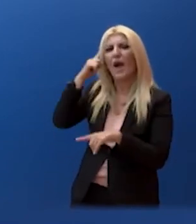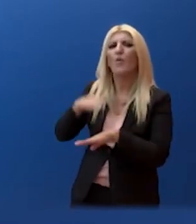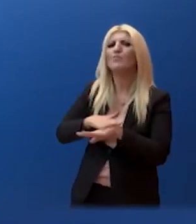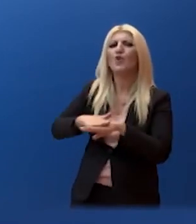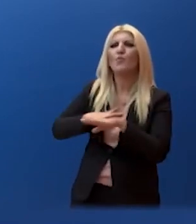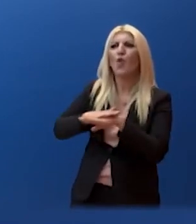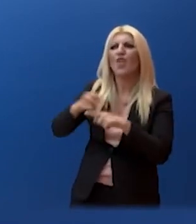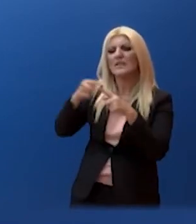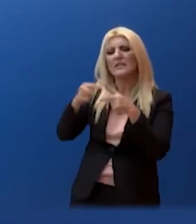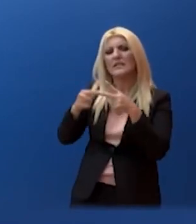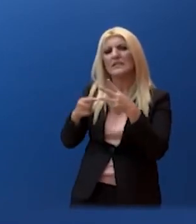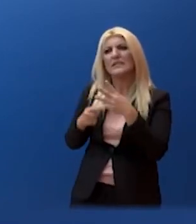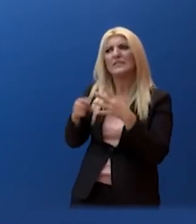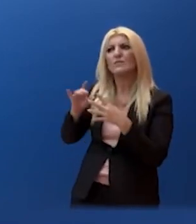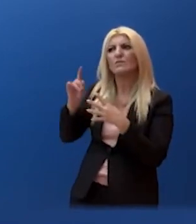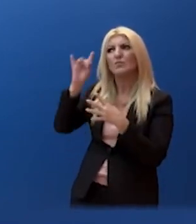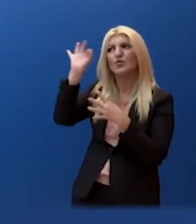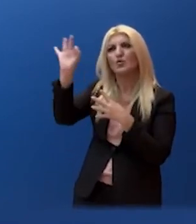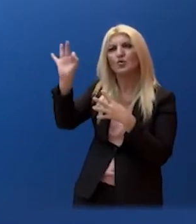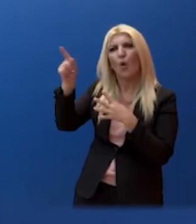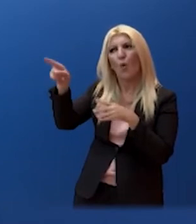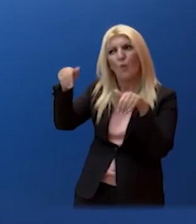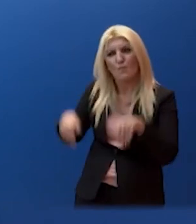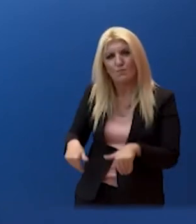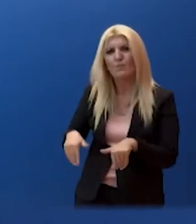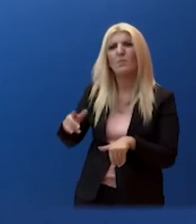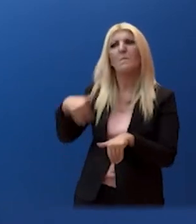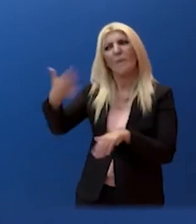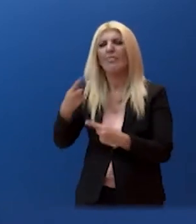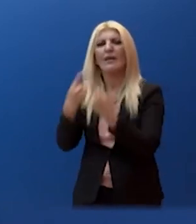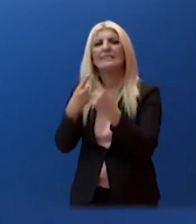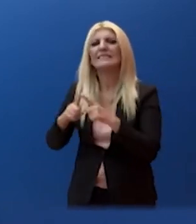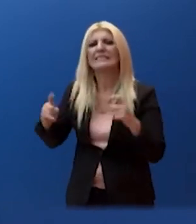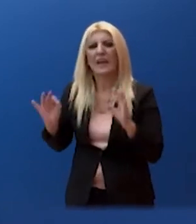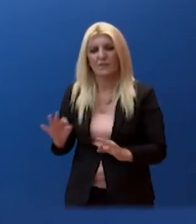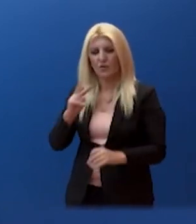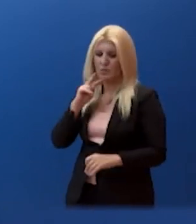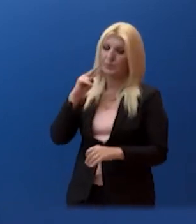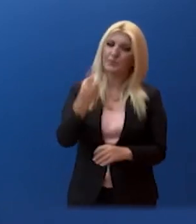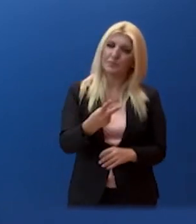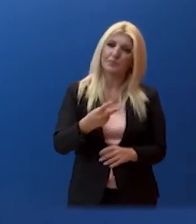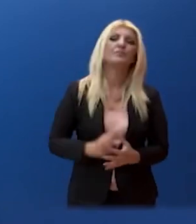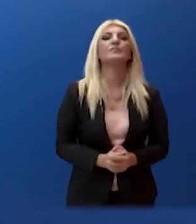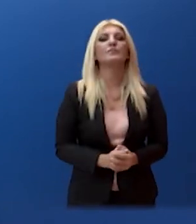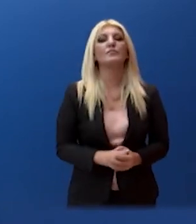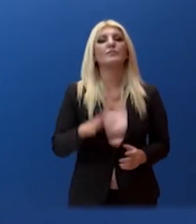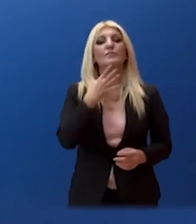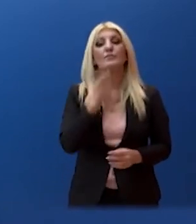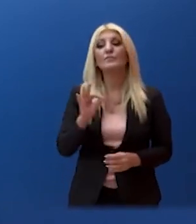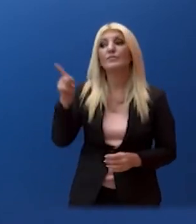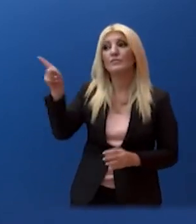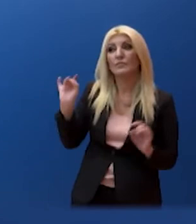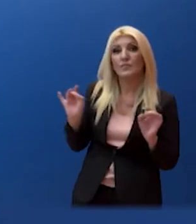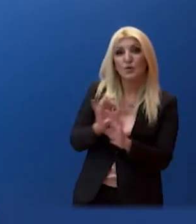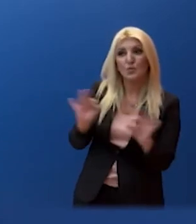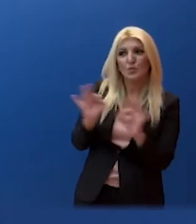εσάς. Κοιτάξτε, το βασικό ζητούμενο είναι ότι από τη στιγμή που υπήρξε η αποκλιμάκωση με τη μία ανανέωση της Ναύτεξης μπορούσαν να ξεκινήσουν αυτού